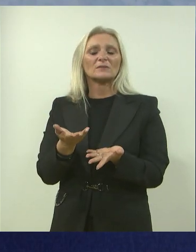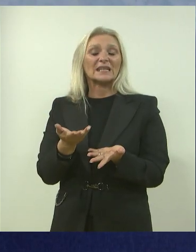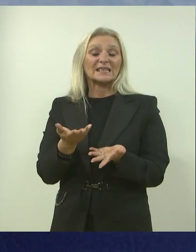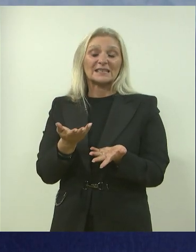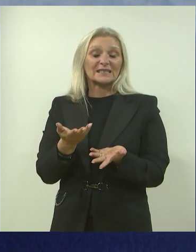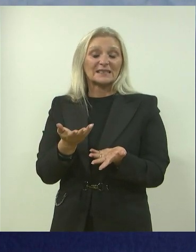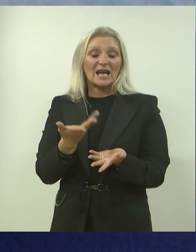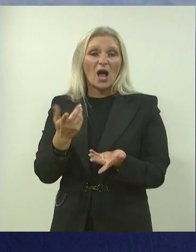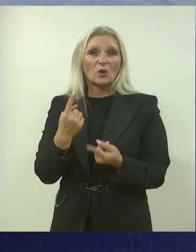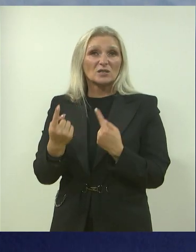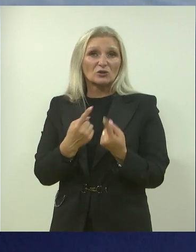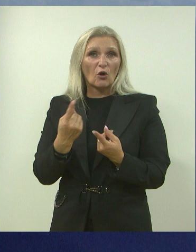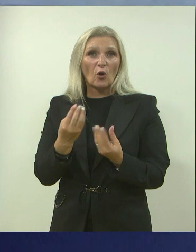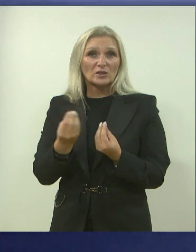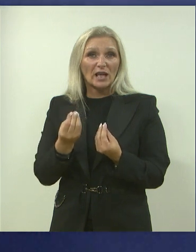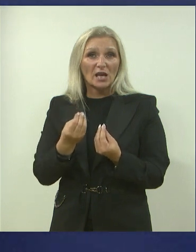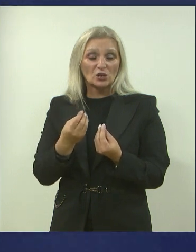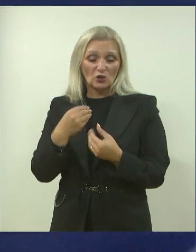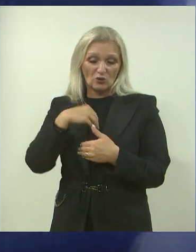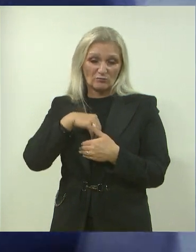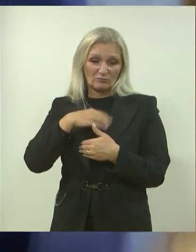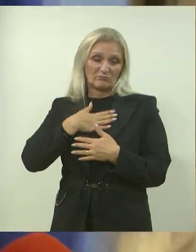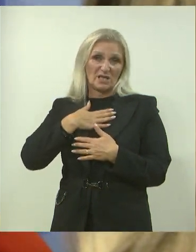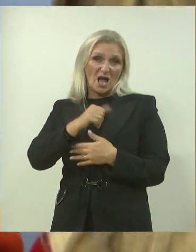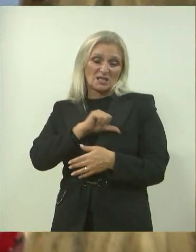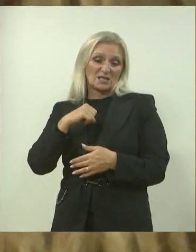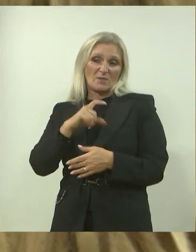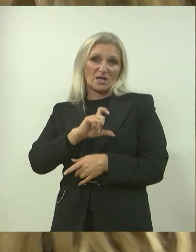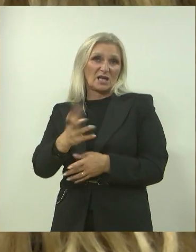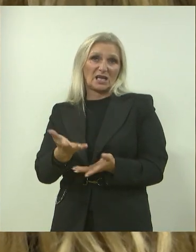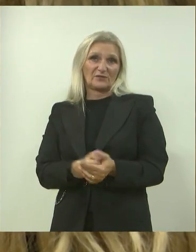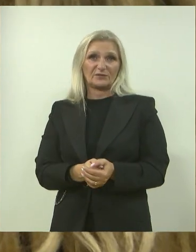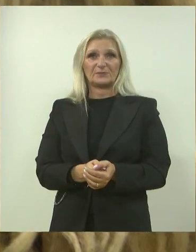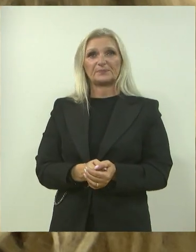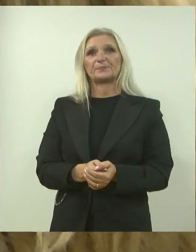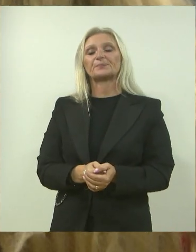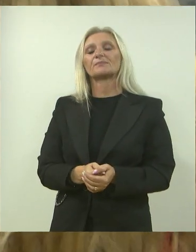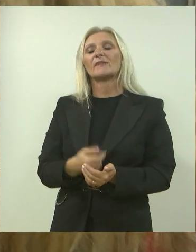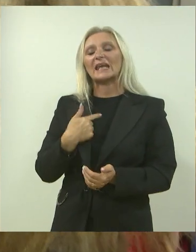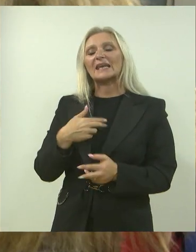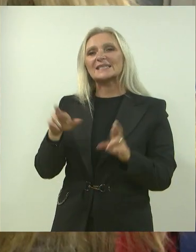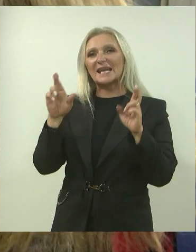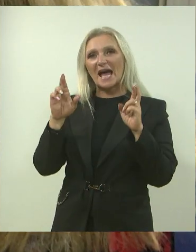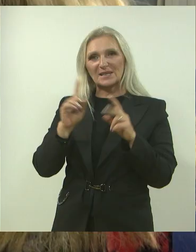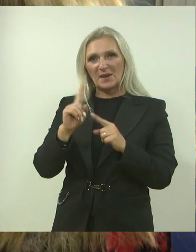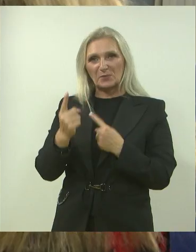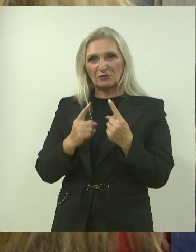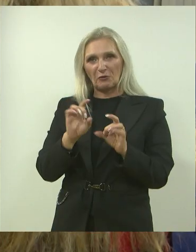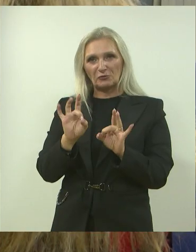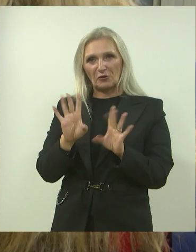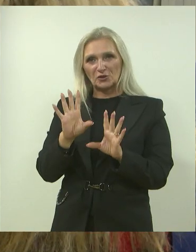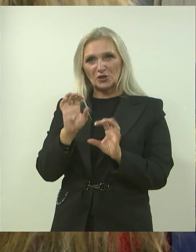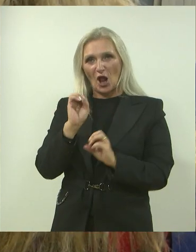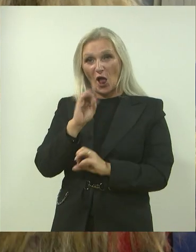desi, meni na dušu, ne, to je. Ja se u svakom slučaju nadam da se ništa loše neće desiti, a to nije se desilo, hvala Bogu, niti ovoga puta.